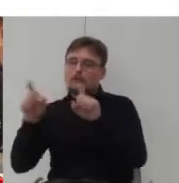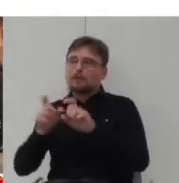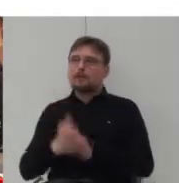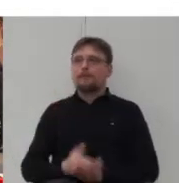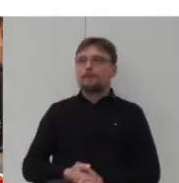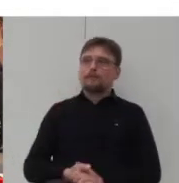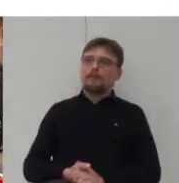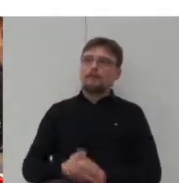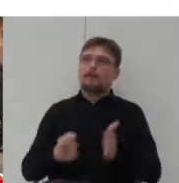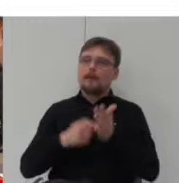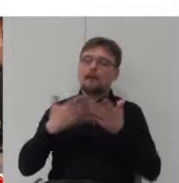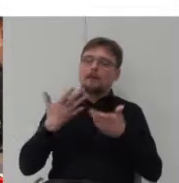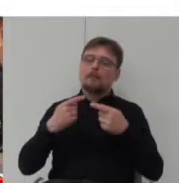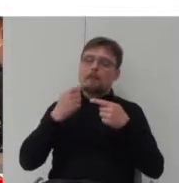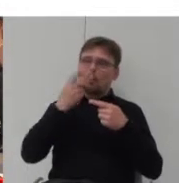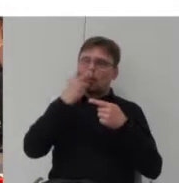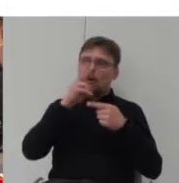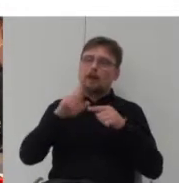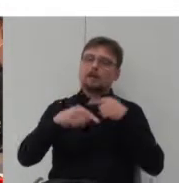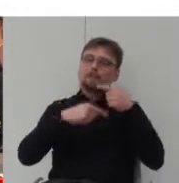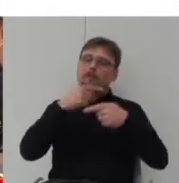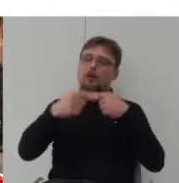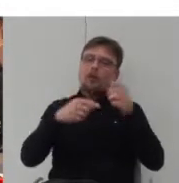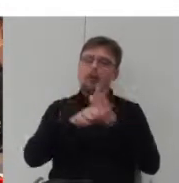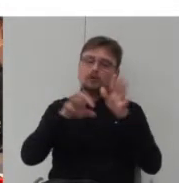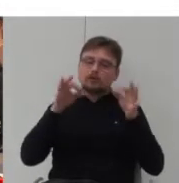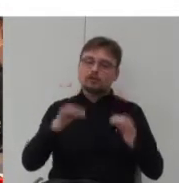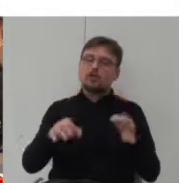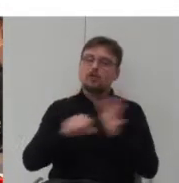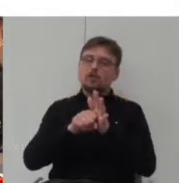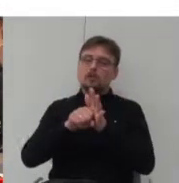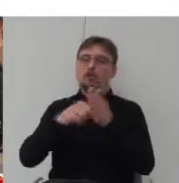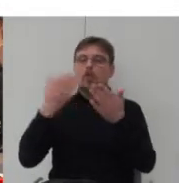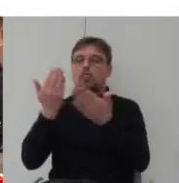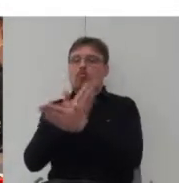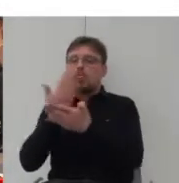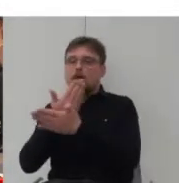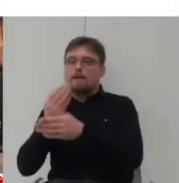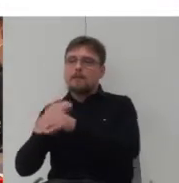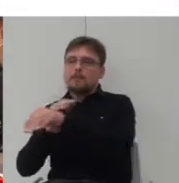do zabudowy budowanej w nowy sposób.